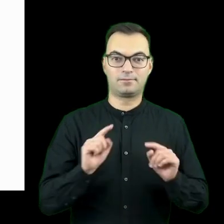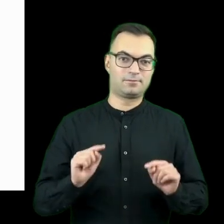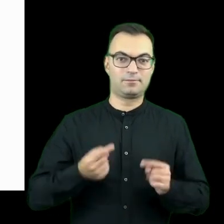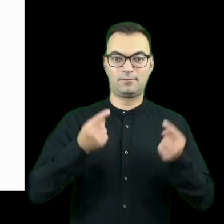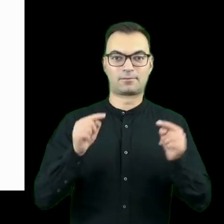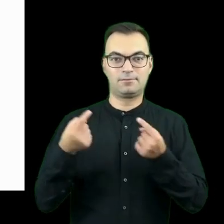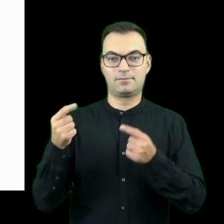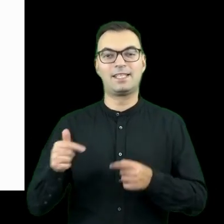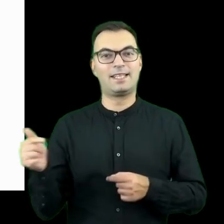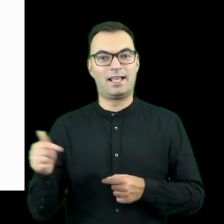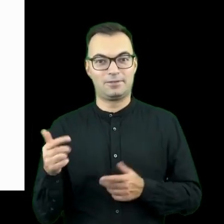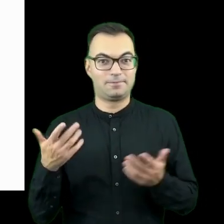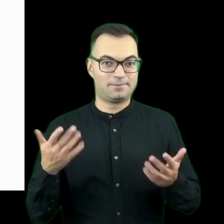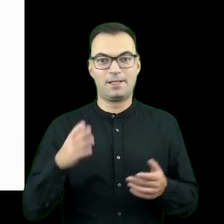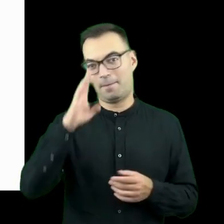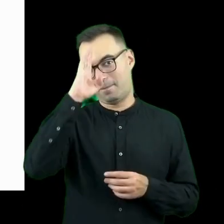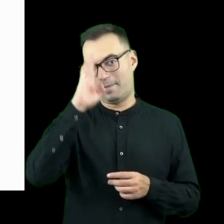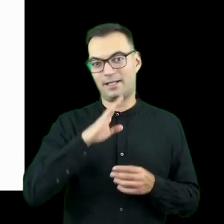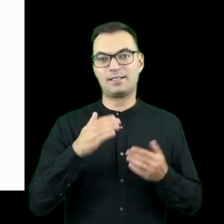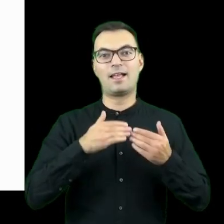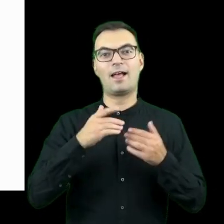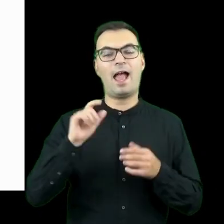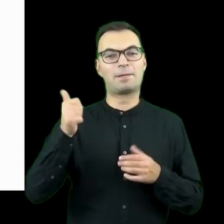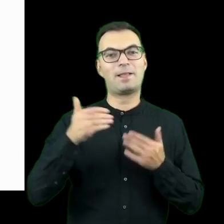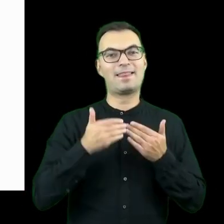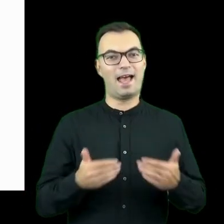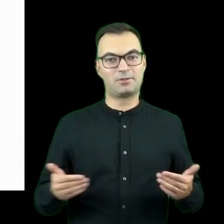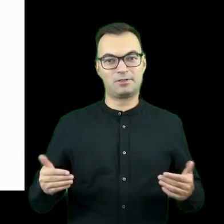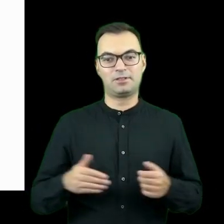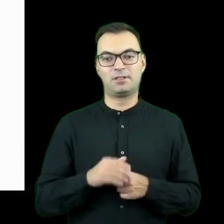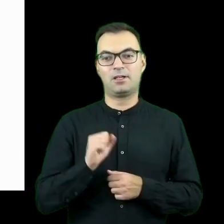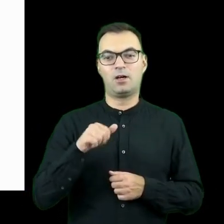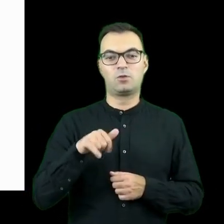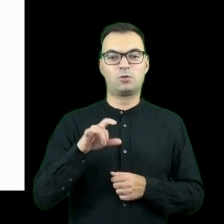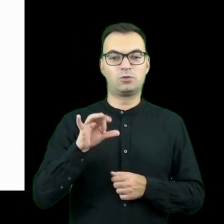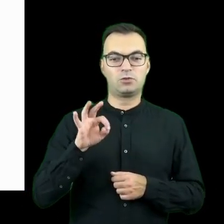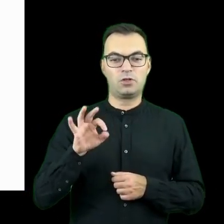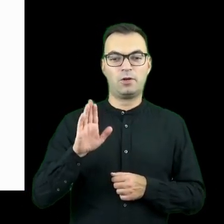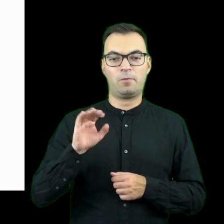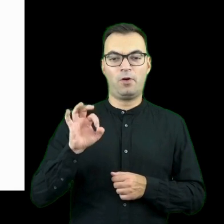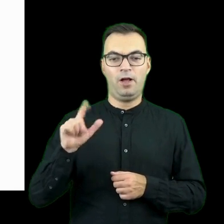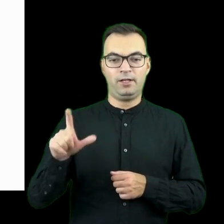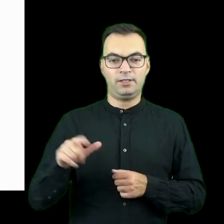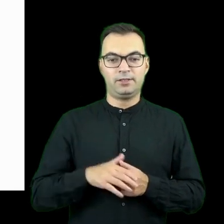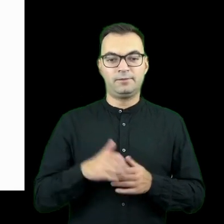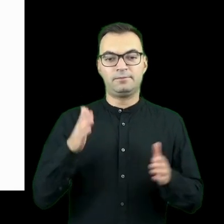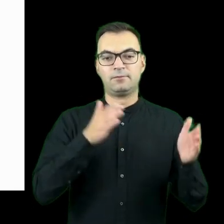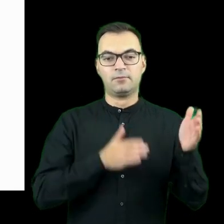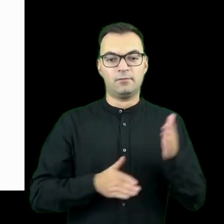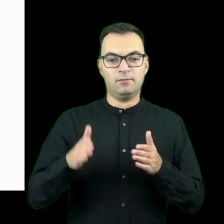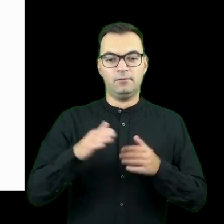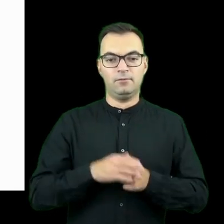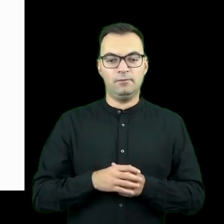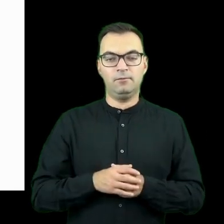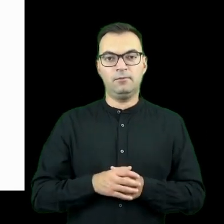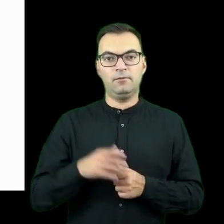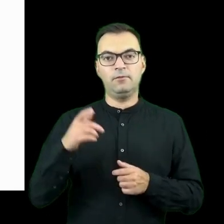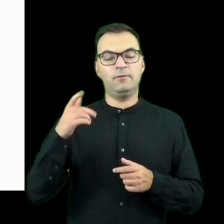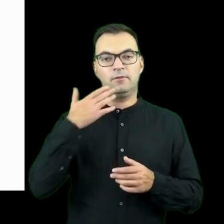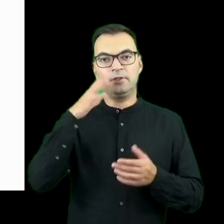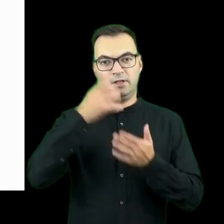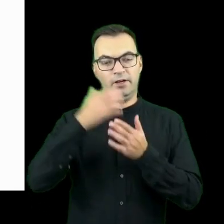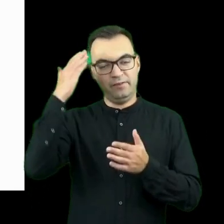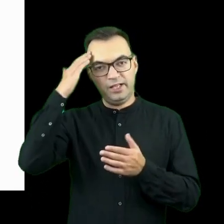konflikty interesów. No i brazylijski teatrolog Augusto Boal zaprojektował, jakby wykorzystał swoją wiedzę o